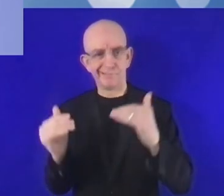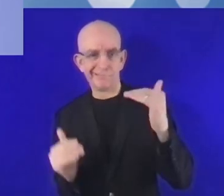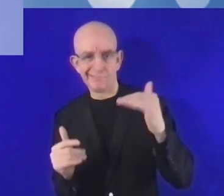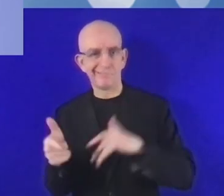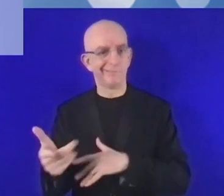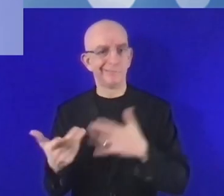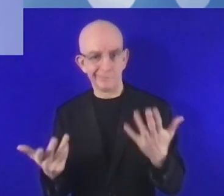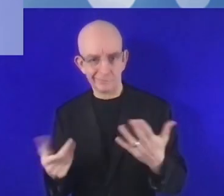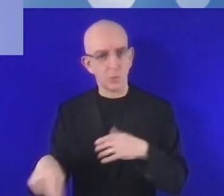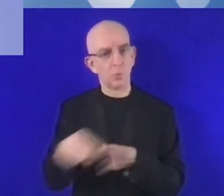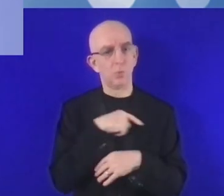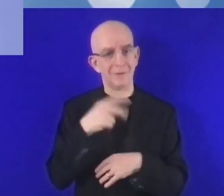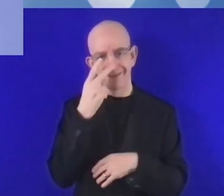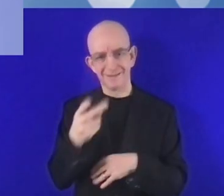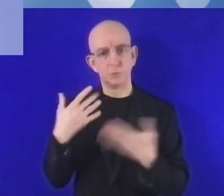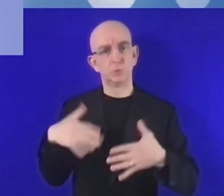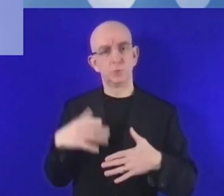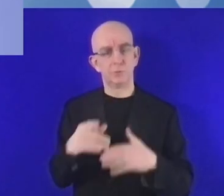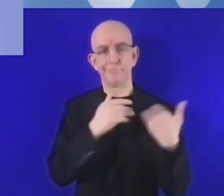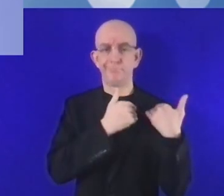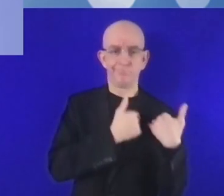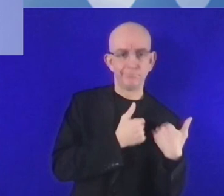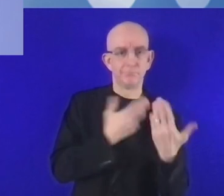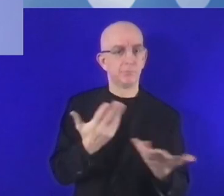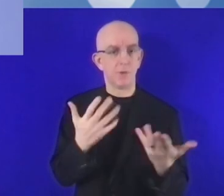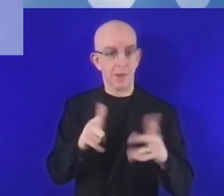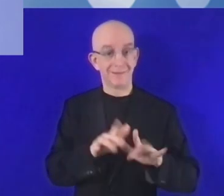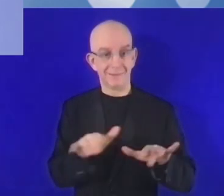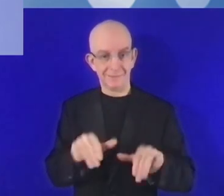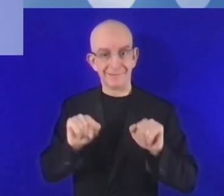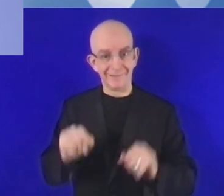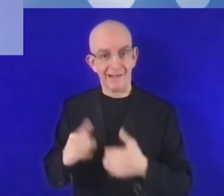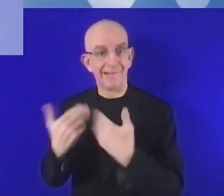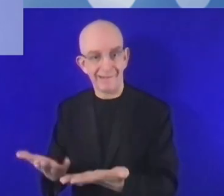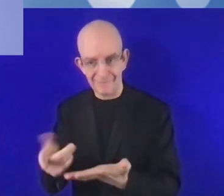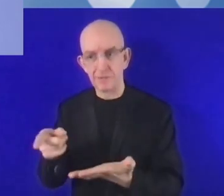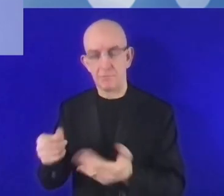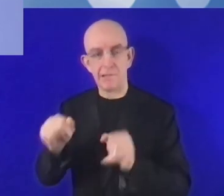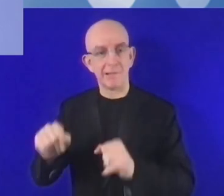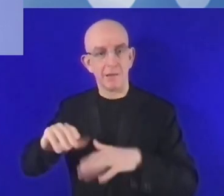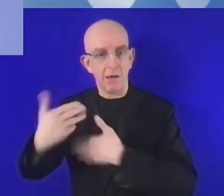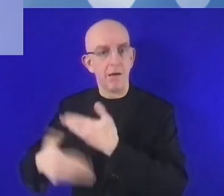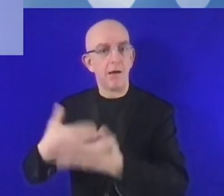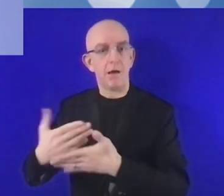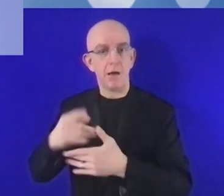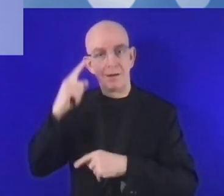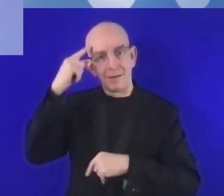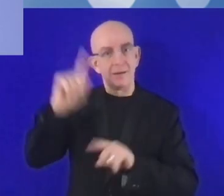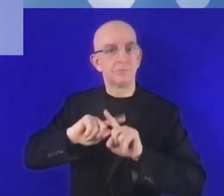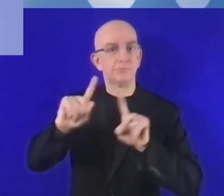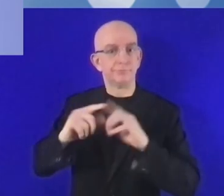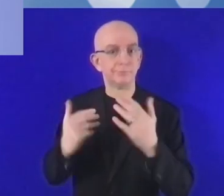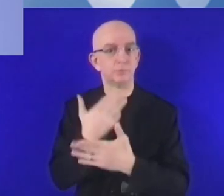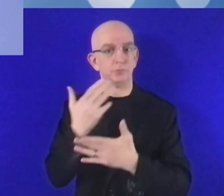فأقصد بذلك أن اليوم عملية الرقمنى تلعب دوراً